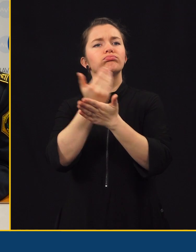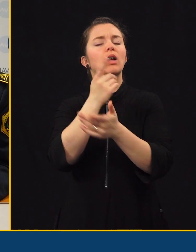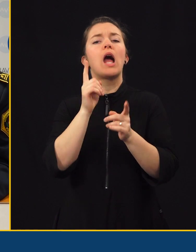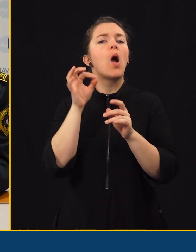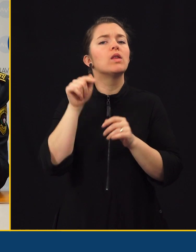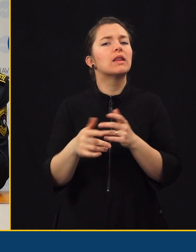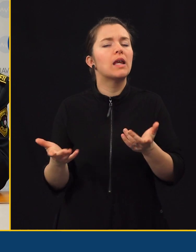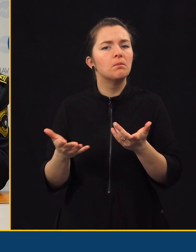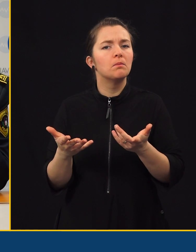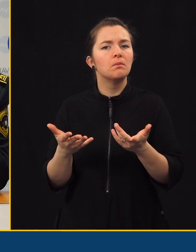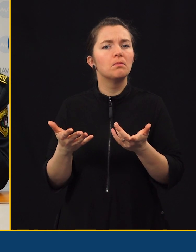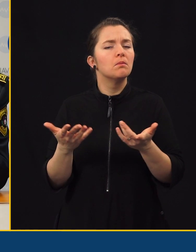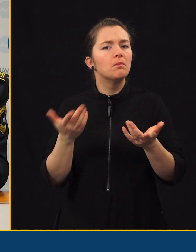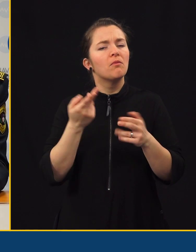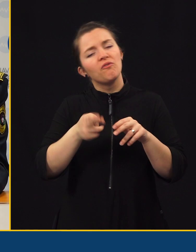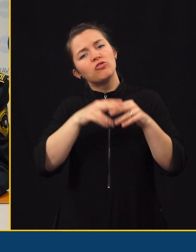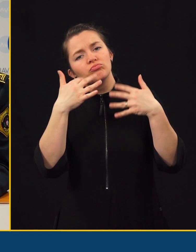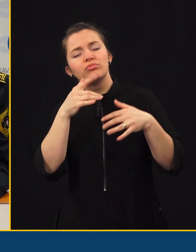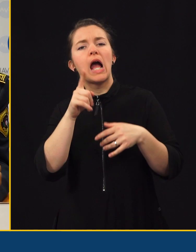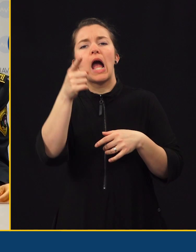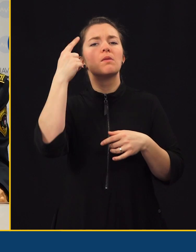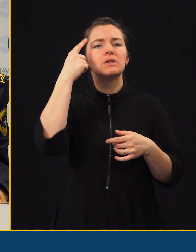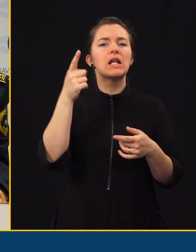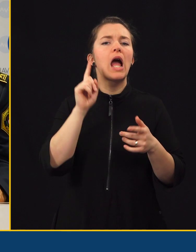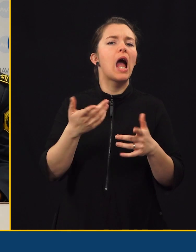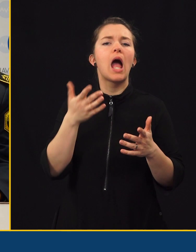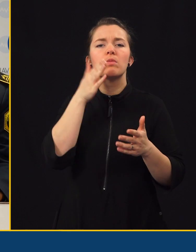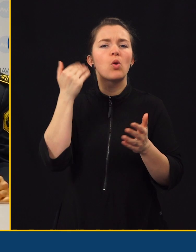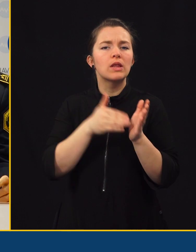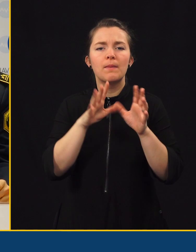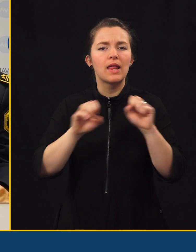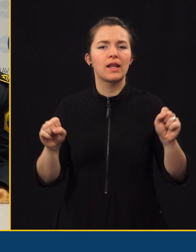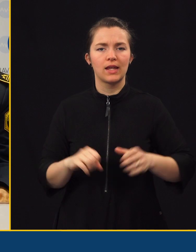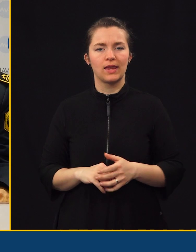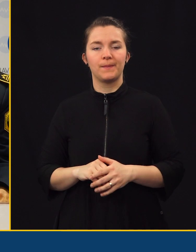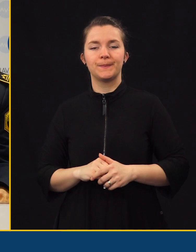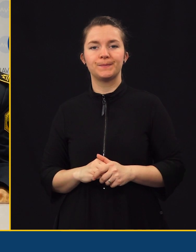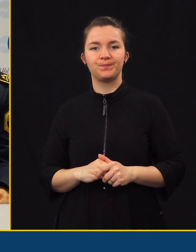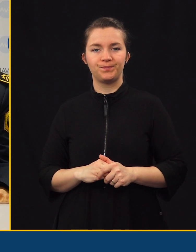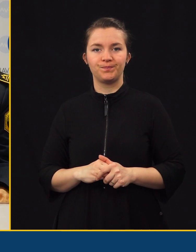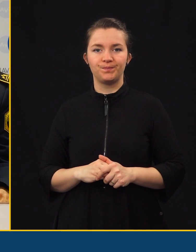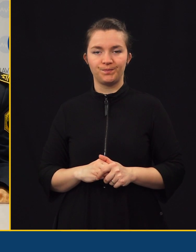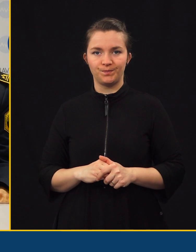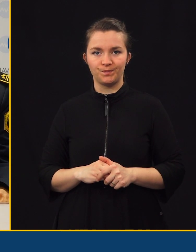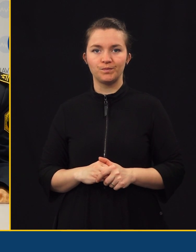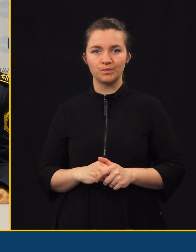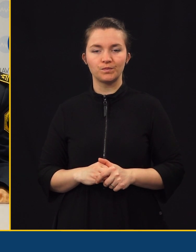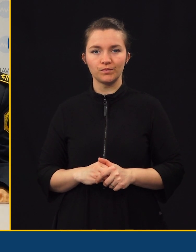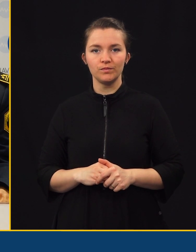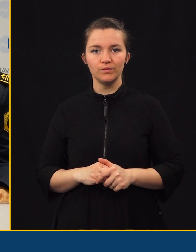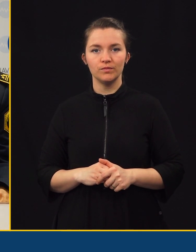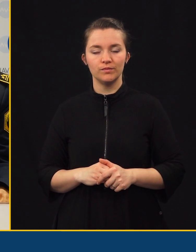Da tukaj rečete, kaj bi po vašem mnenju, v kaj se boste smerili, kaj bi bilo treba? Ja, zdaj